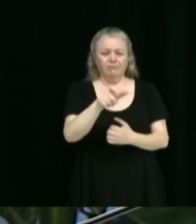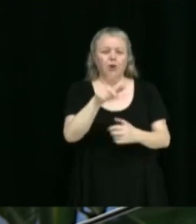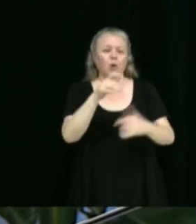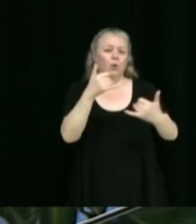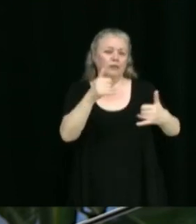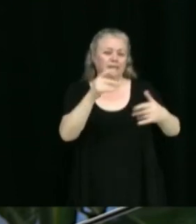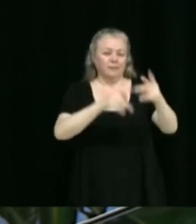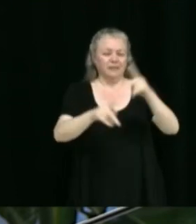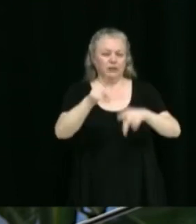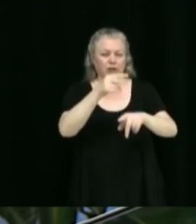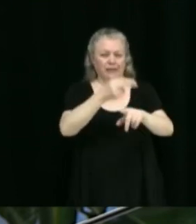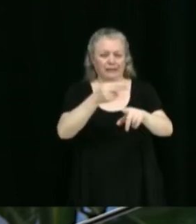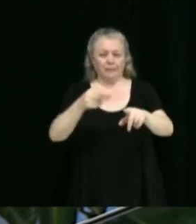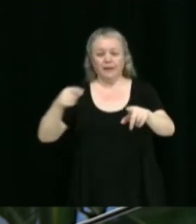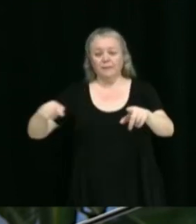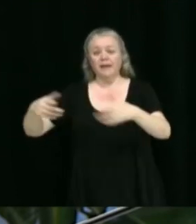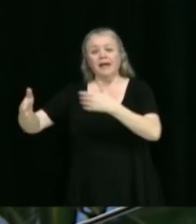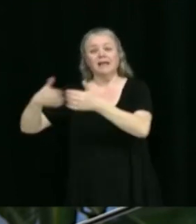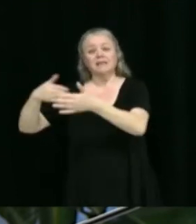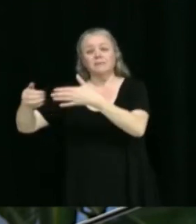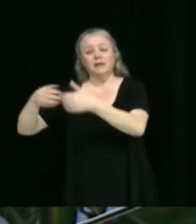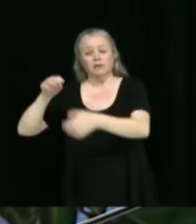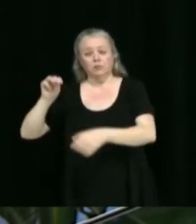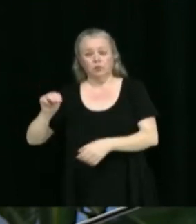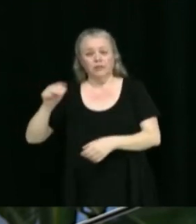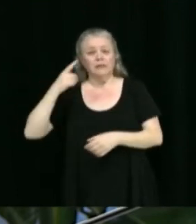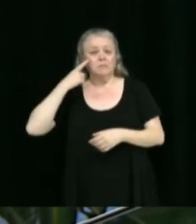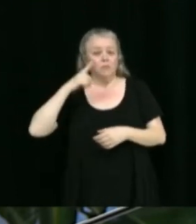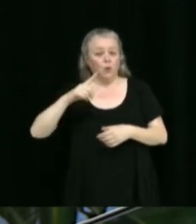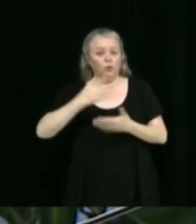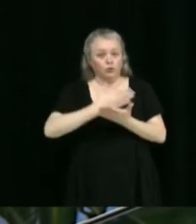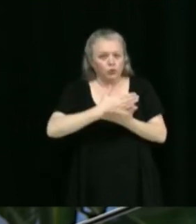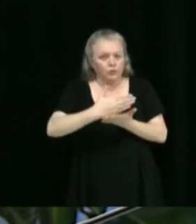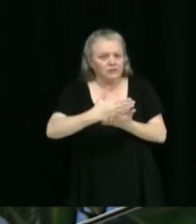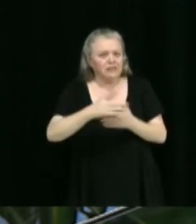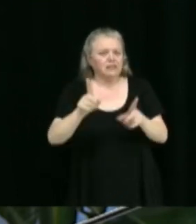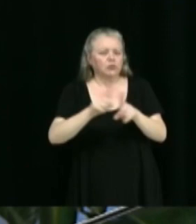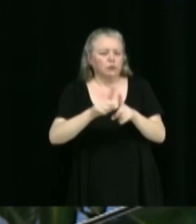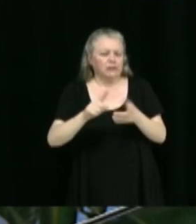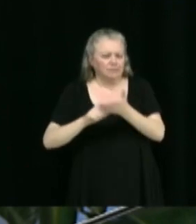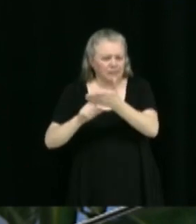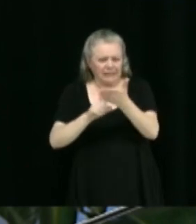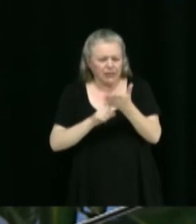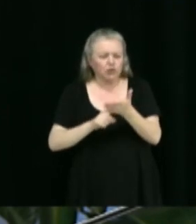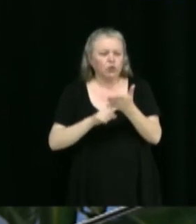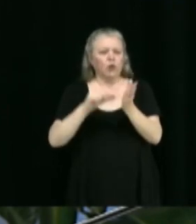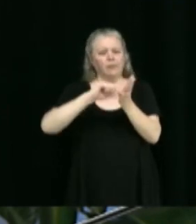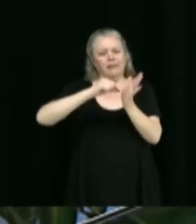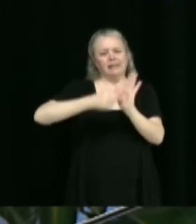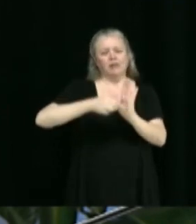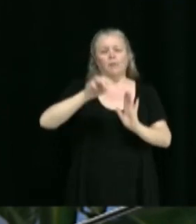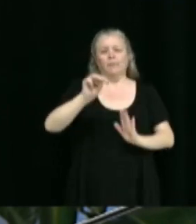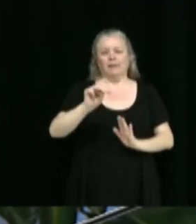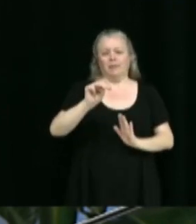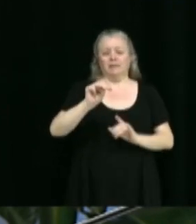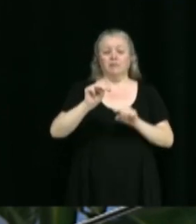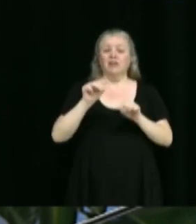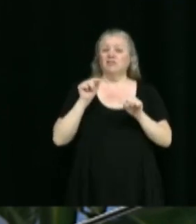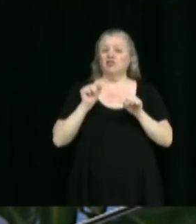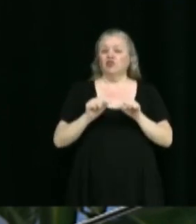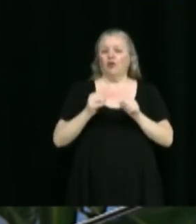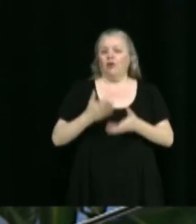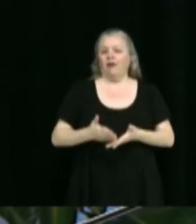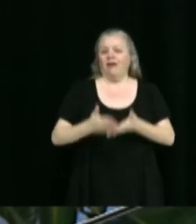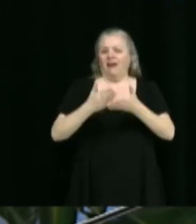afin d'effectuer le suivi et la mise à jour de l'application Métaprisme, favorisant la gestion de l'intégration des jeunes ayant des besoins